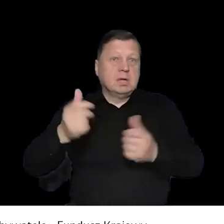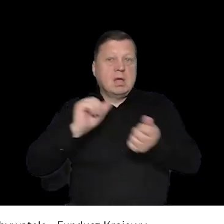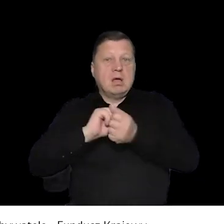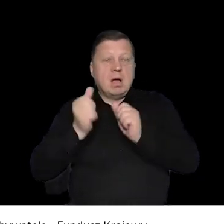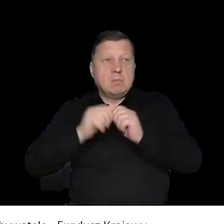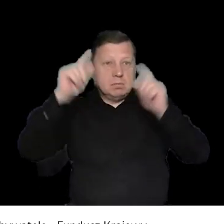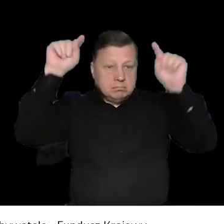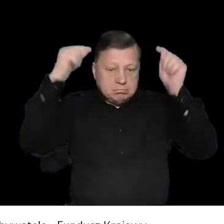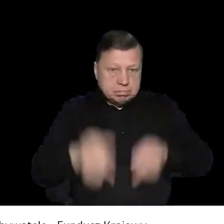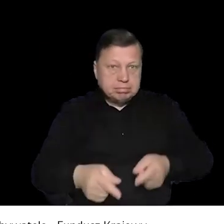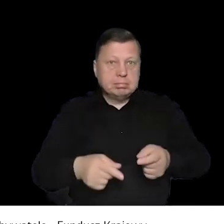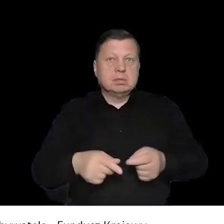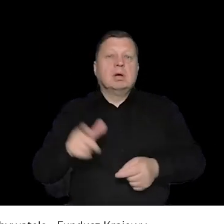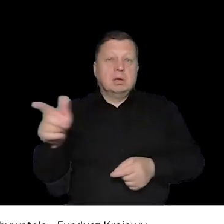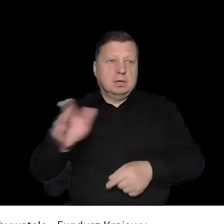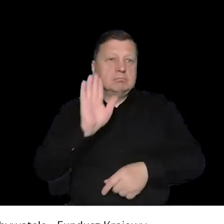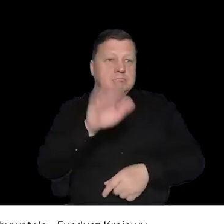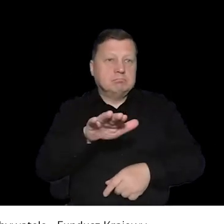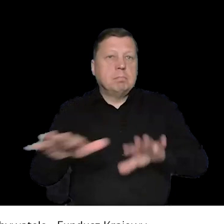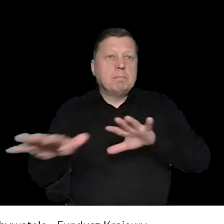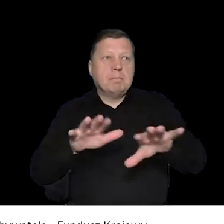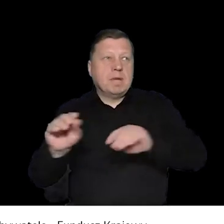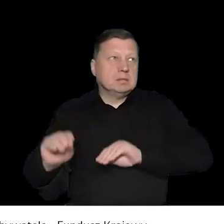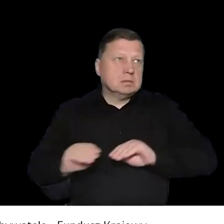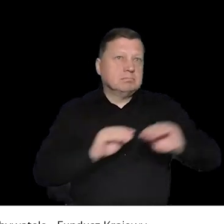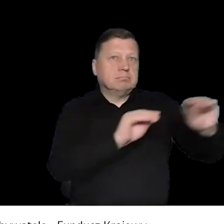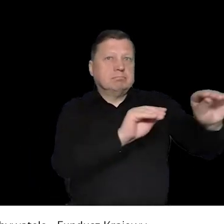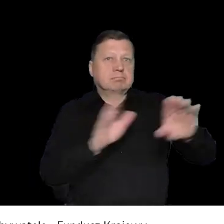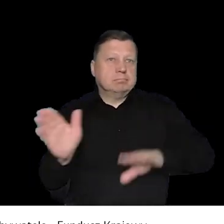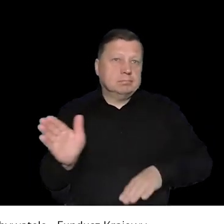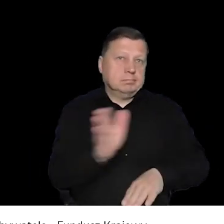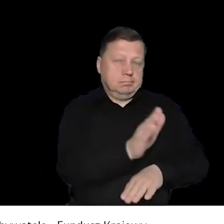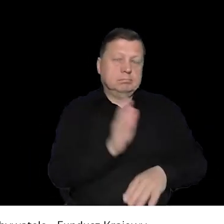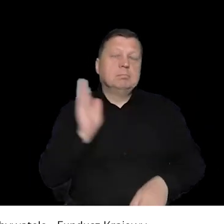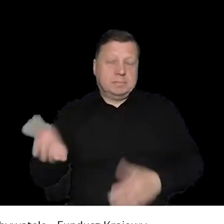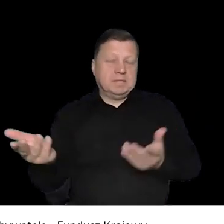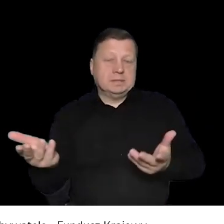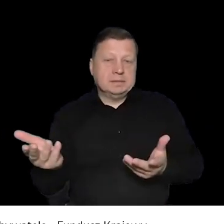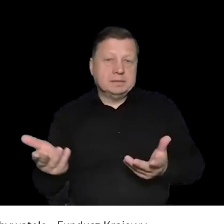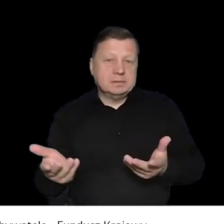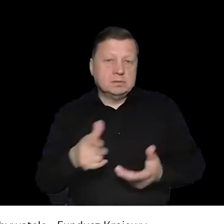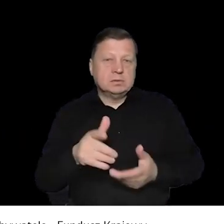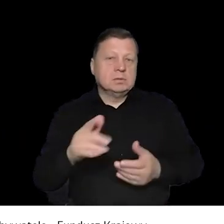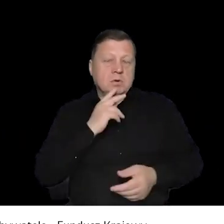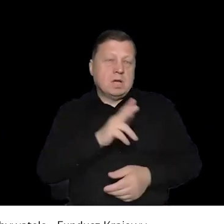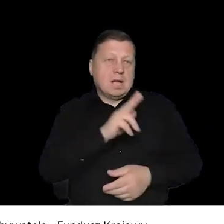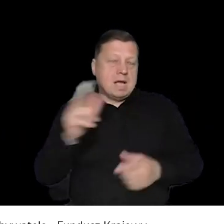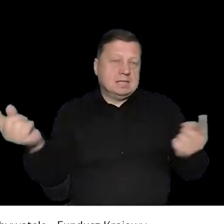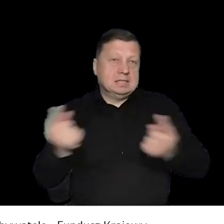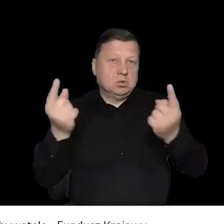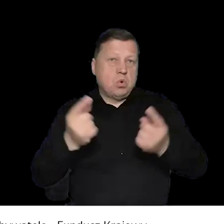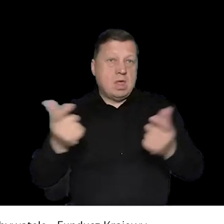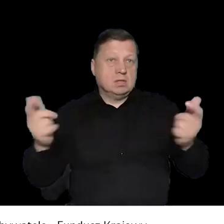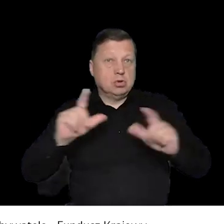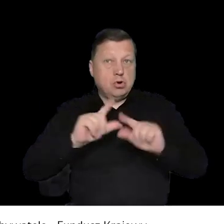Jeżeli po prostu policja będzie wiedzieć, że coś ma spaść na kogoś, to oczywiście, że po prostu poprosi osoby, żeby nie wiem, zmieniły swoje